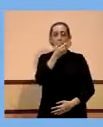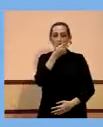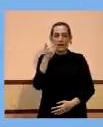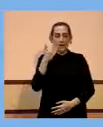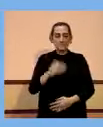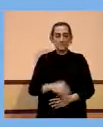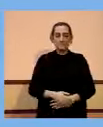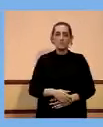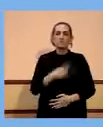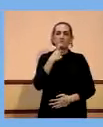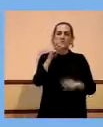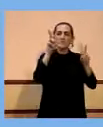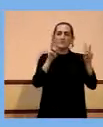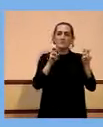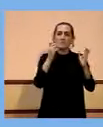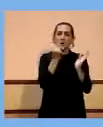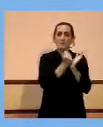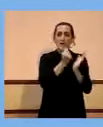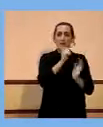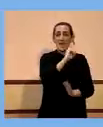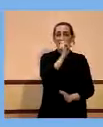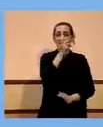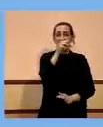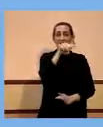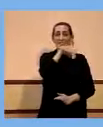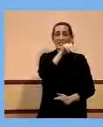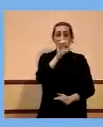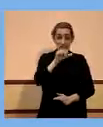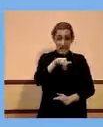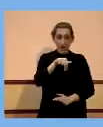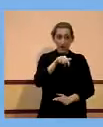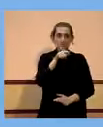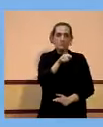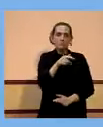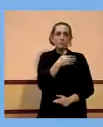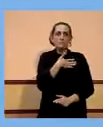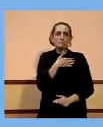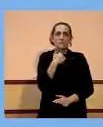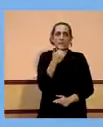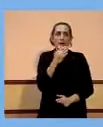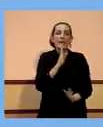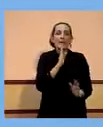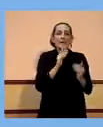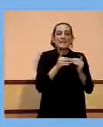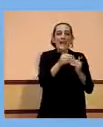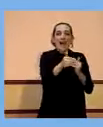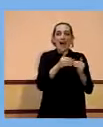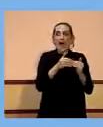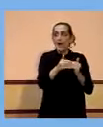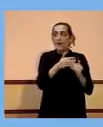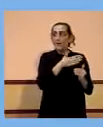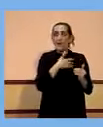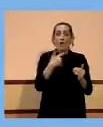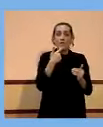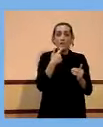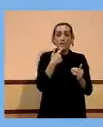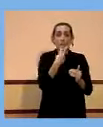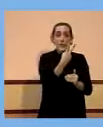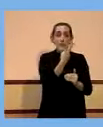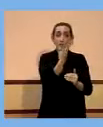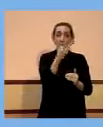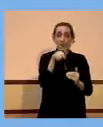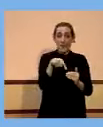preguntes sobre Jansen. Volia saber què passarà si ja s'activen aquestes 24.000 que li